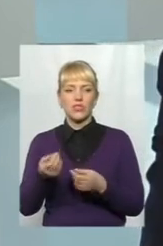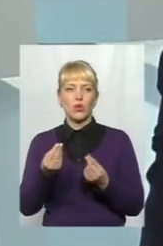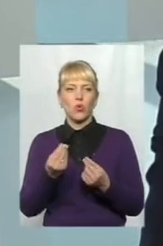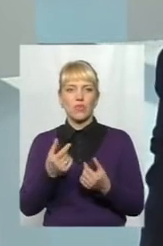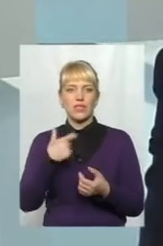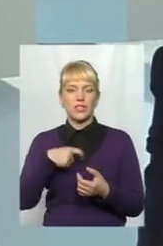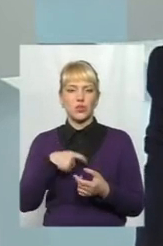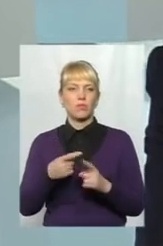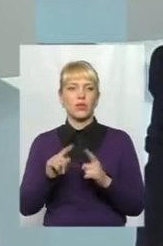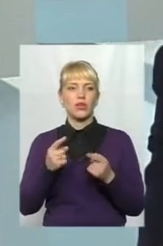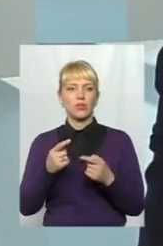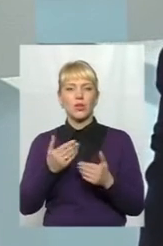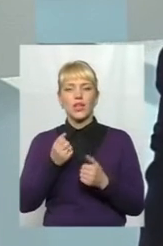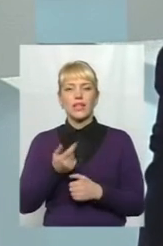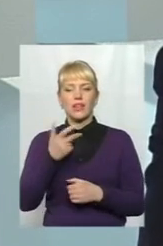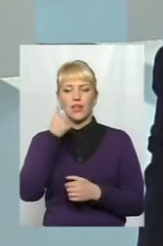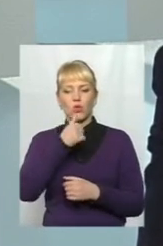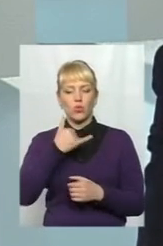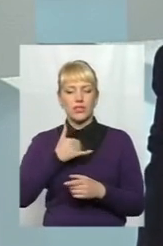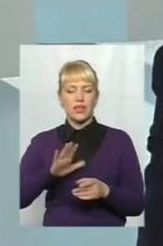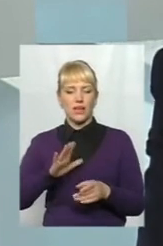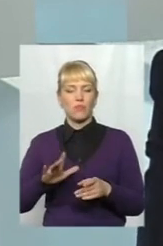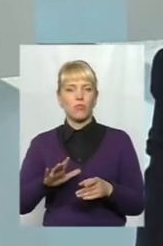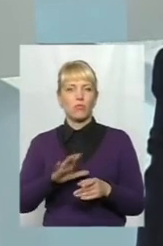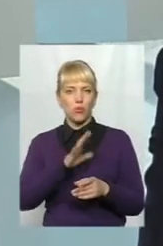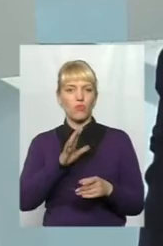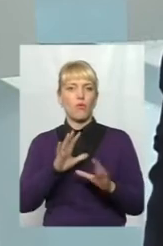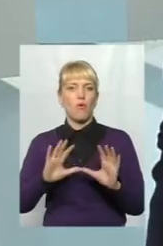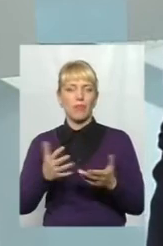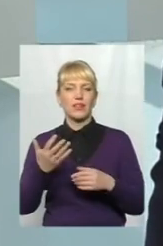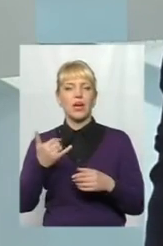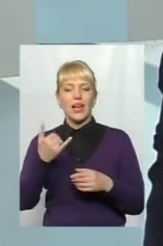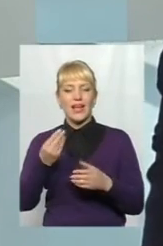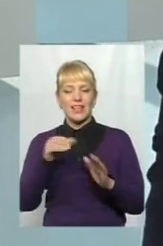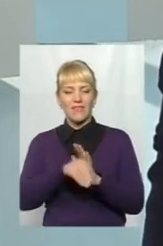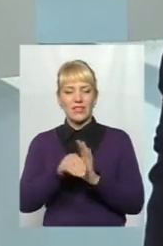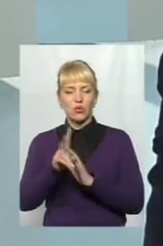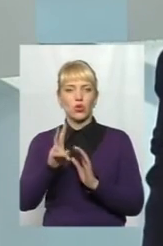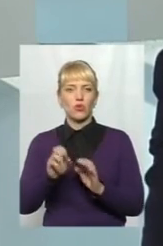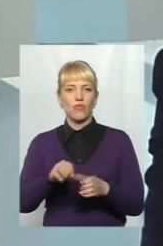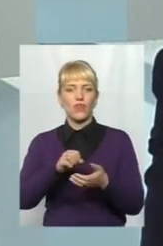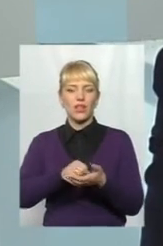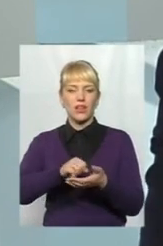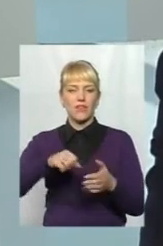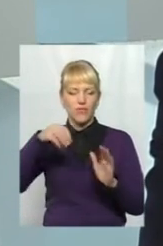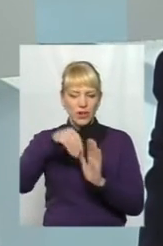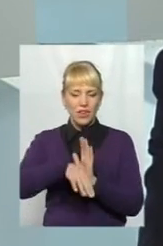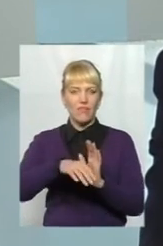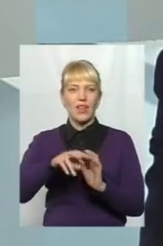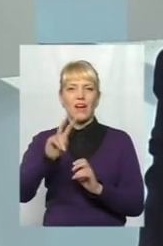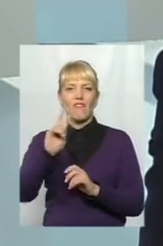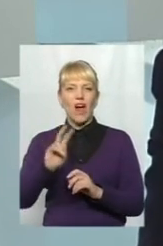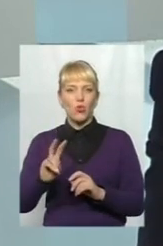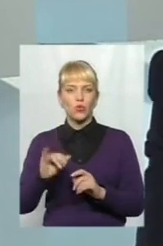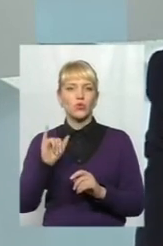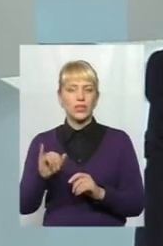назад собі. Наприклад, кілька років в нас був такий момент, коли інвестор, який вклав сюди валюту, побудував тут робочі місця, він не мав